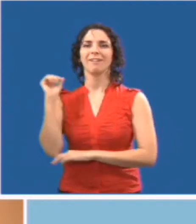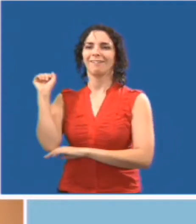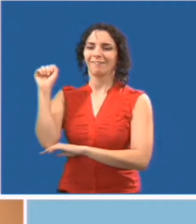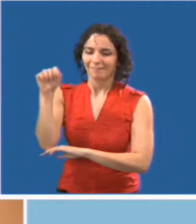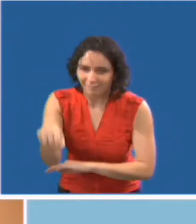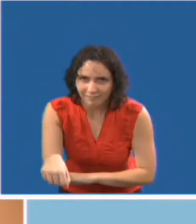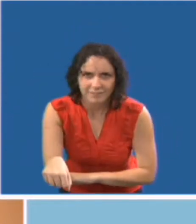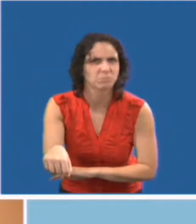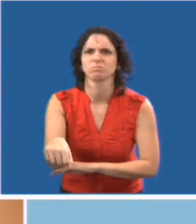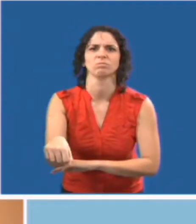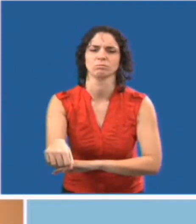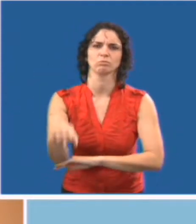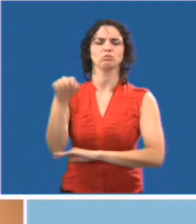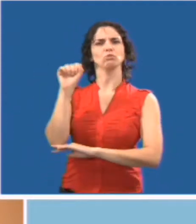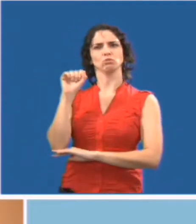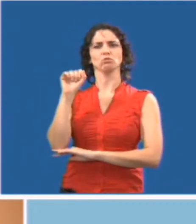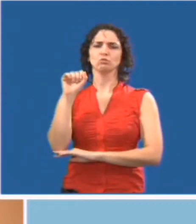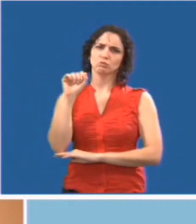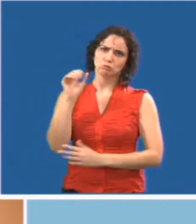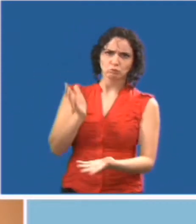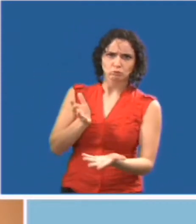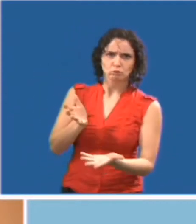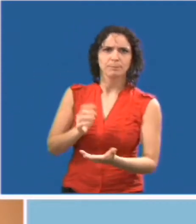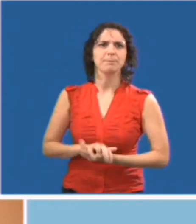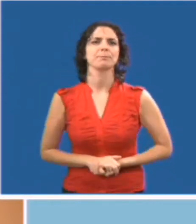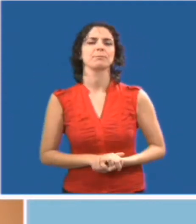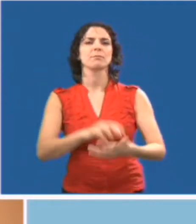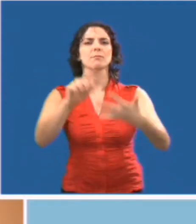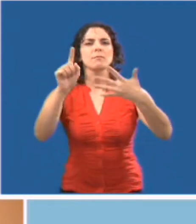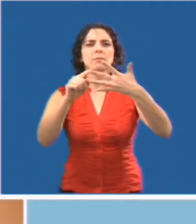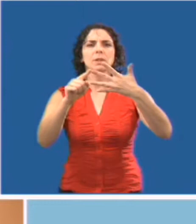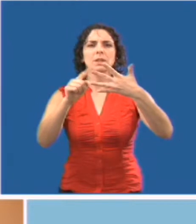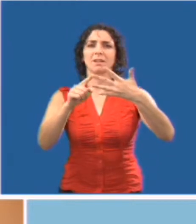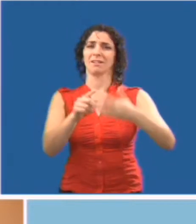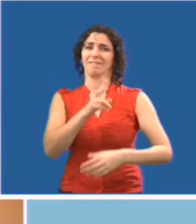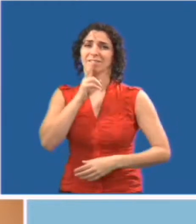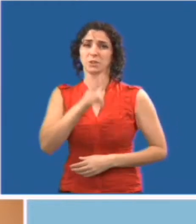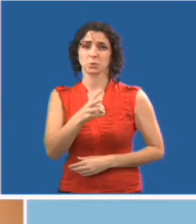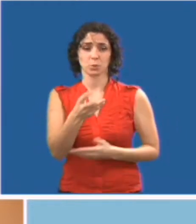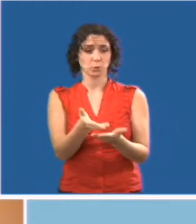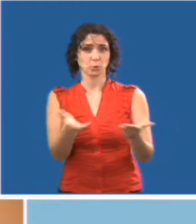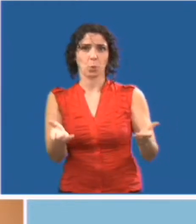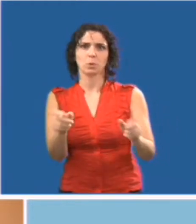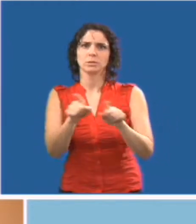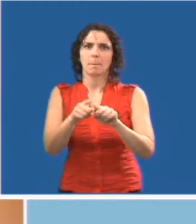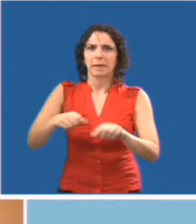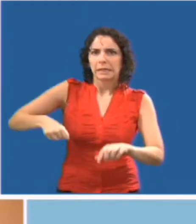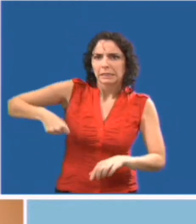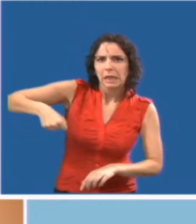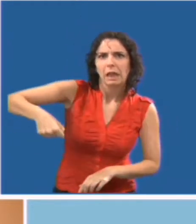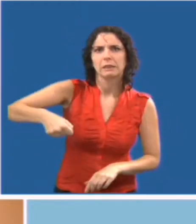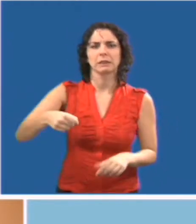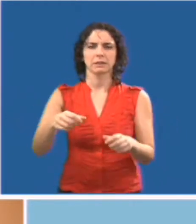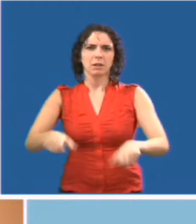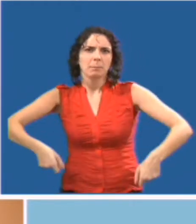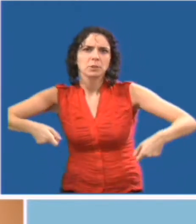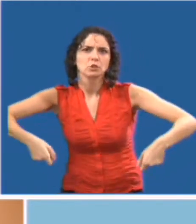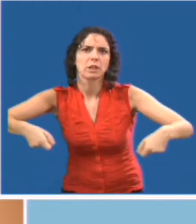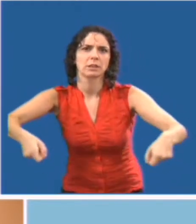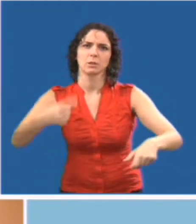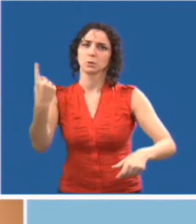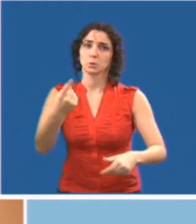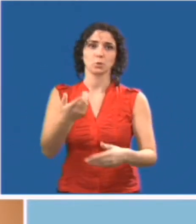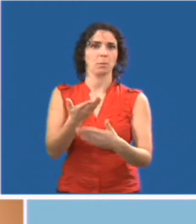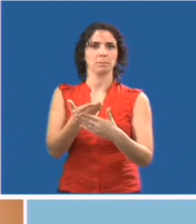les articles comme les cannes et les marchettes restent à portée de la main. Si la personne vous donne la permission de